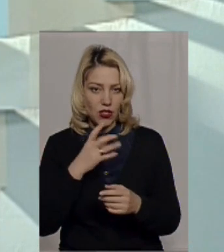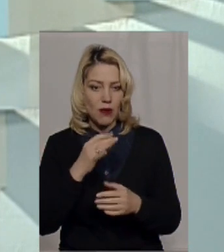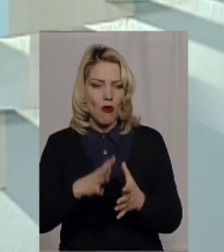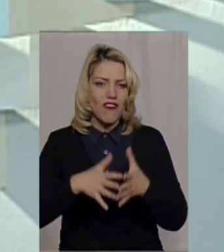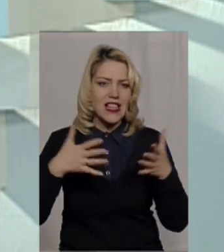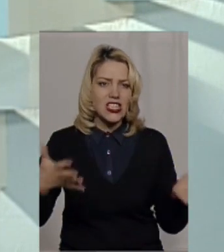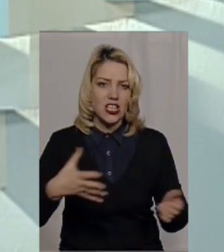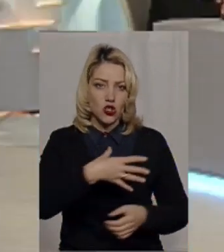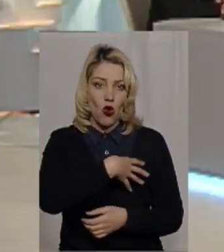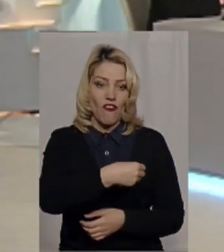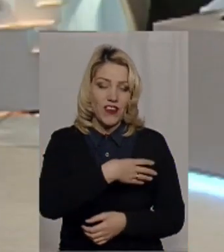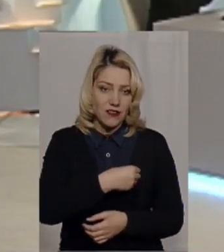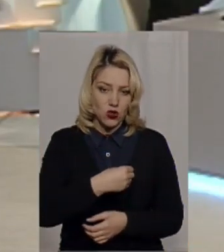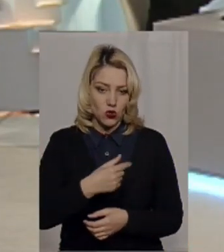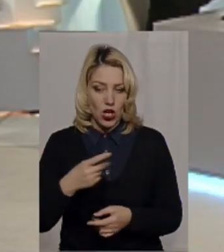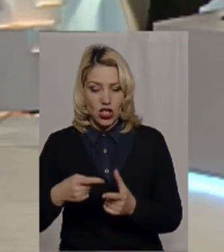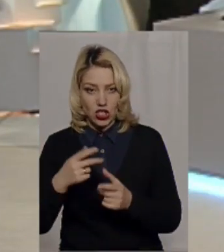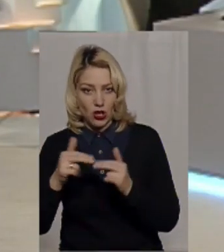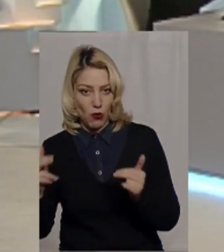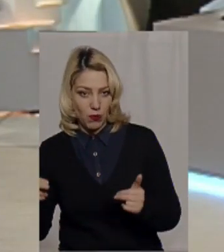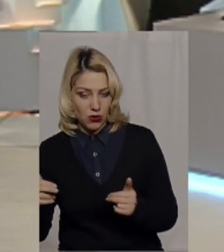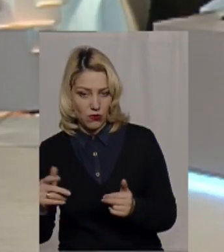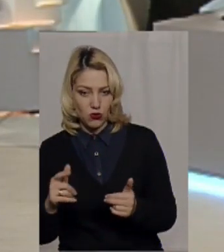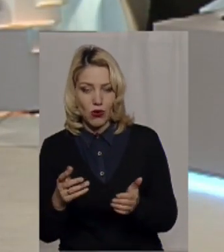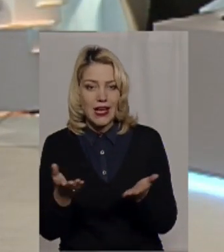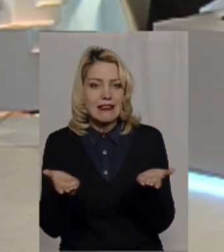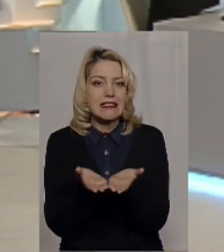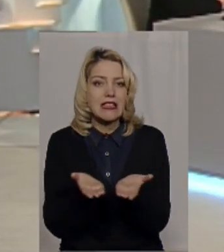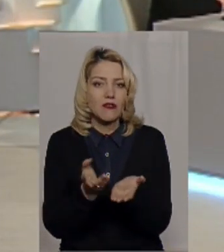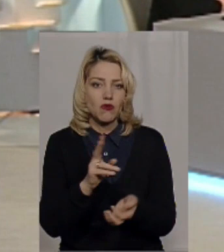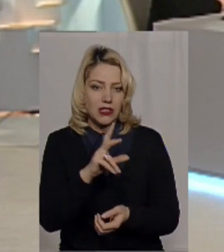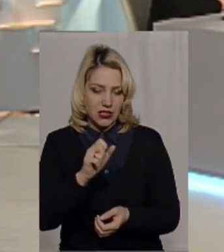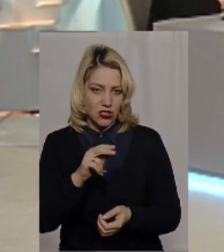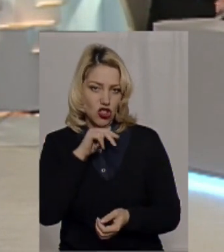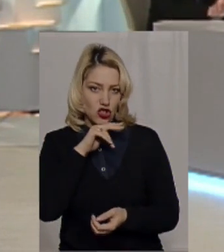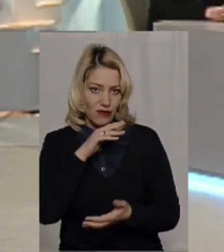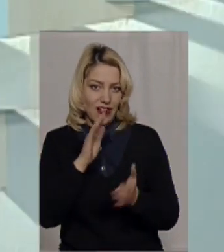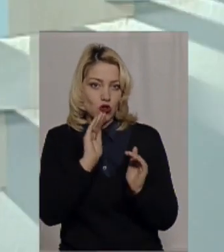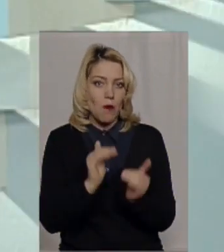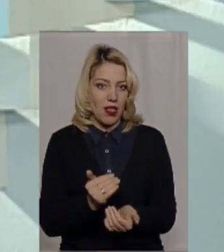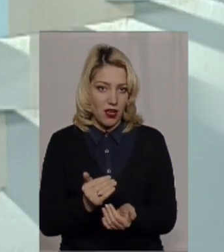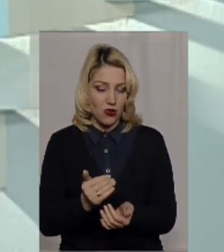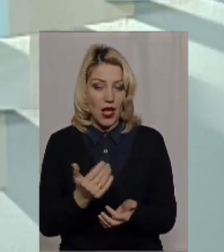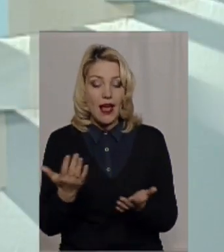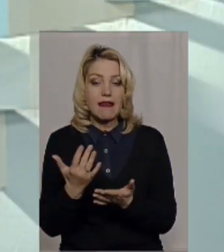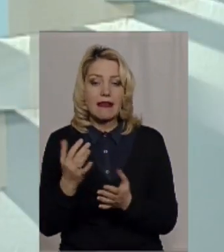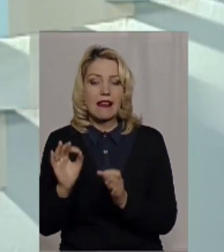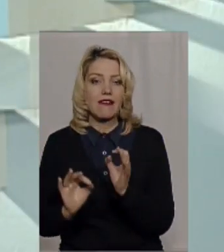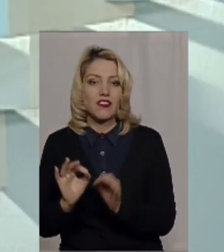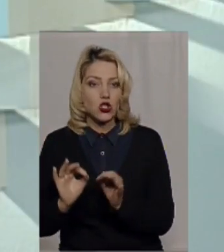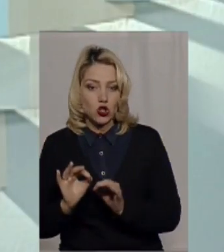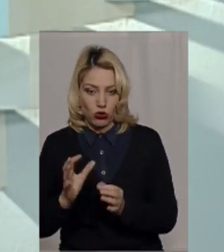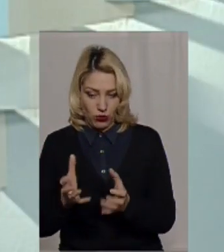область з маленькою Чорновецькою. Ще береться якість, так? Так, береться якість. Тобто беруться показники відсоток. От,